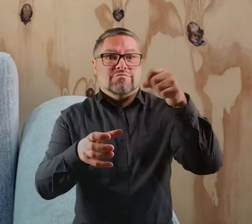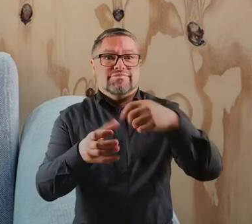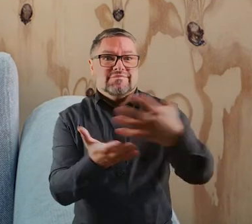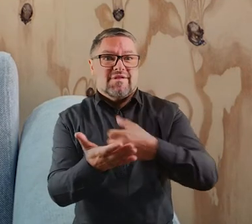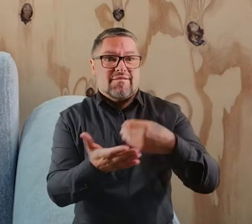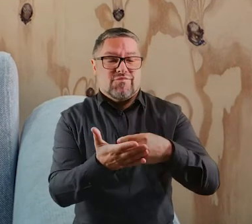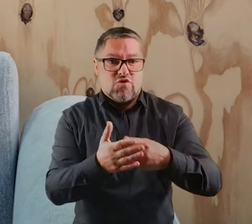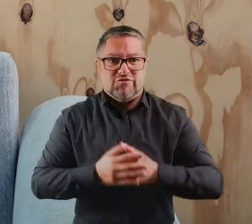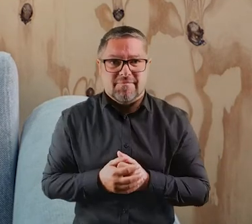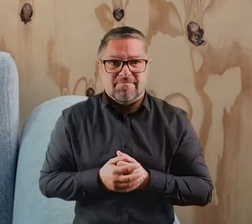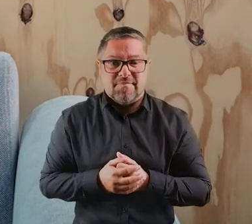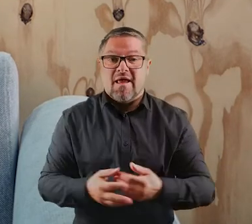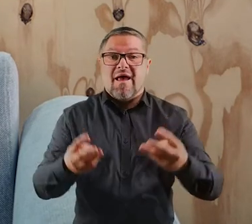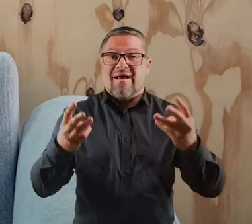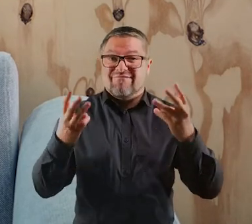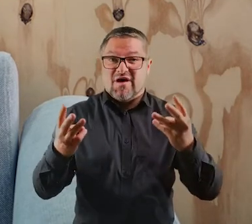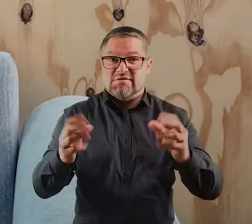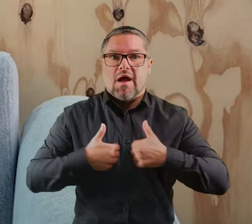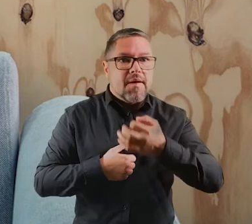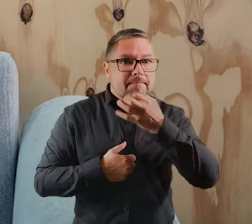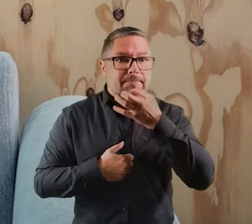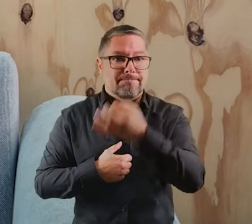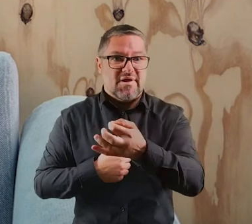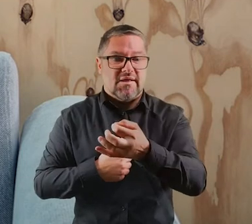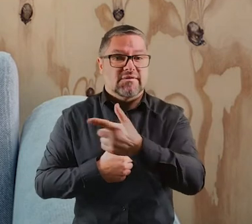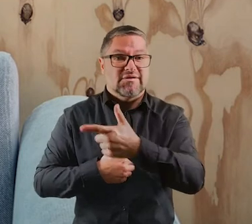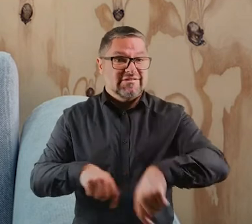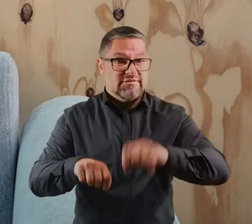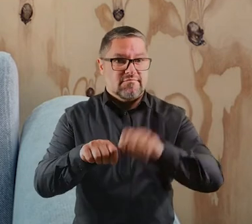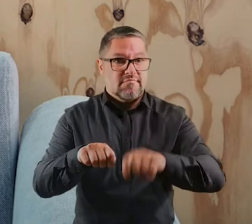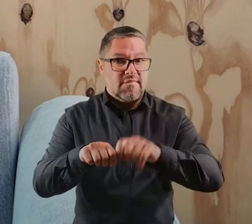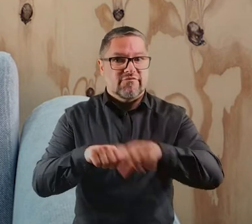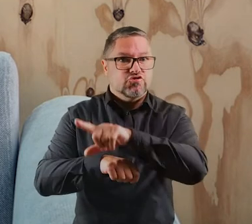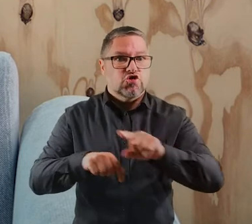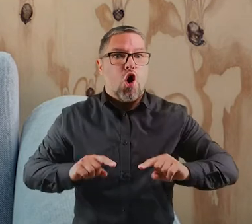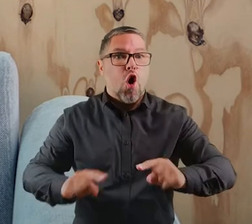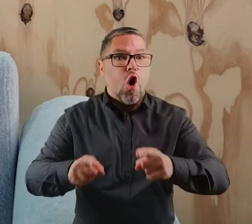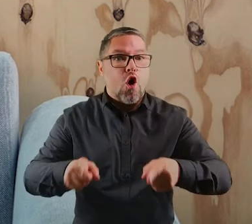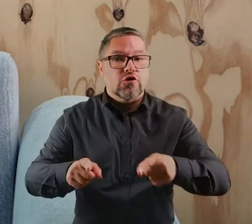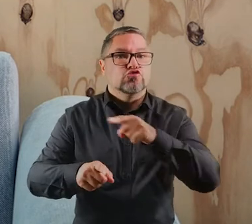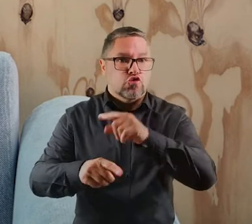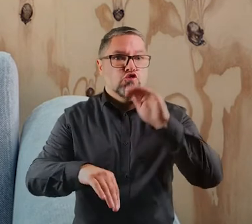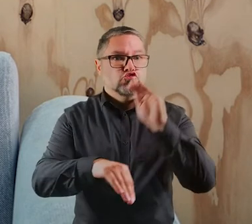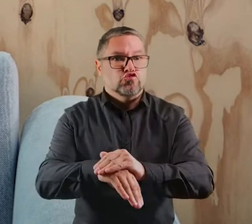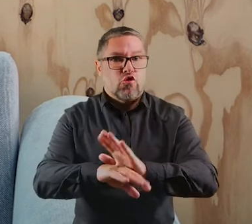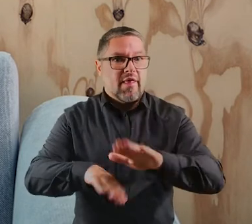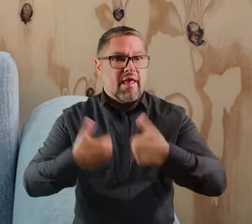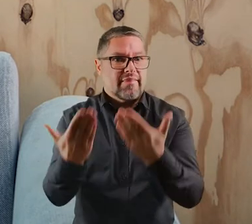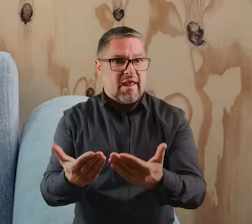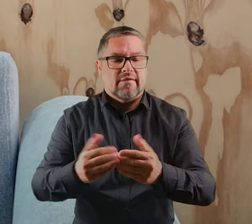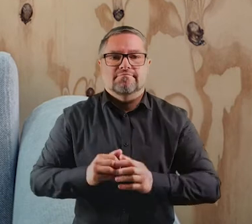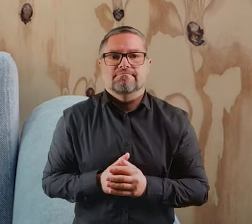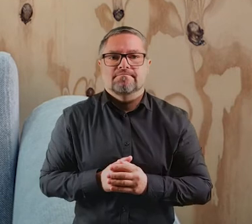z puszkami. Ważne jest, aby zapytać i sprawdzić, czy organizator taką